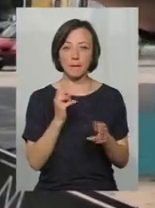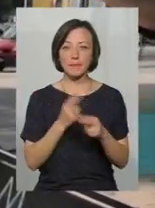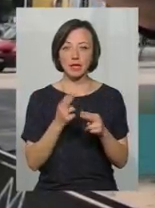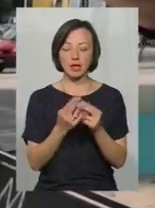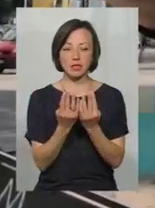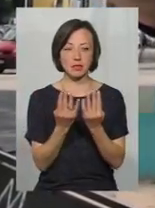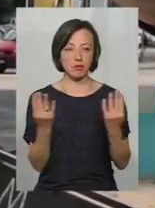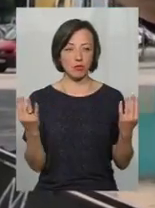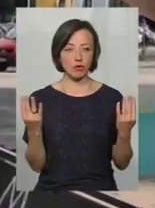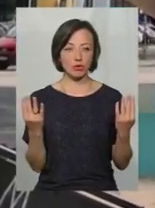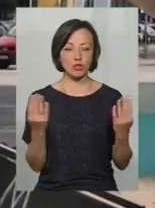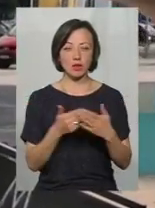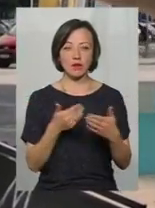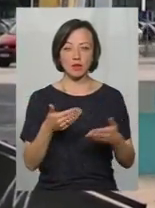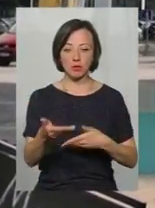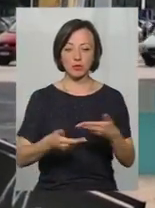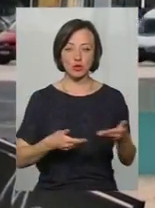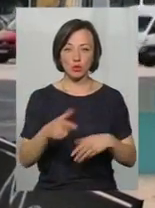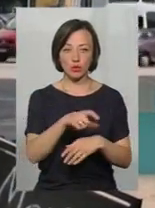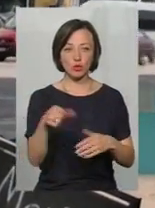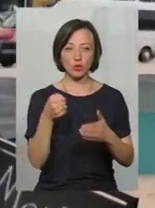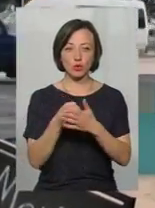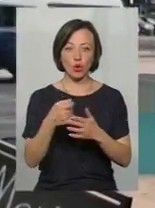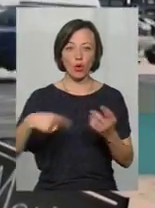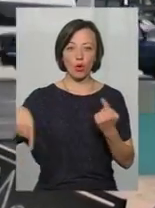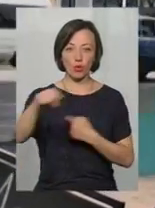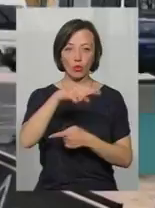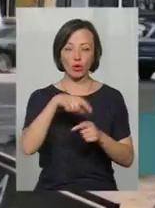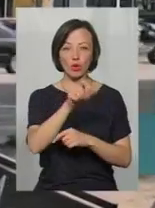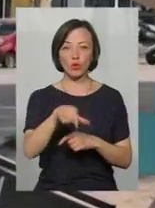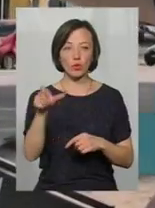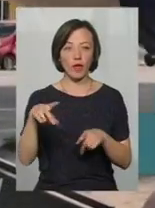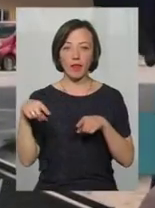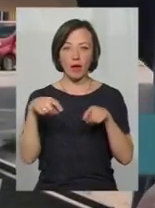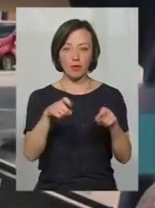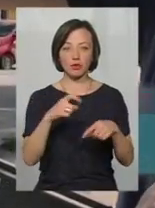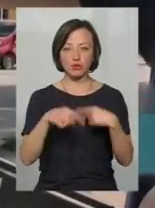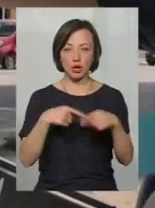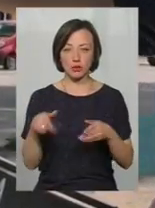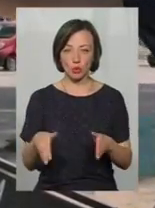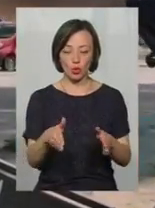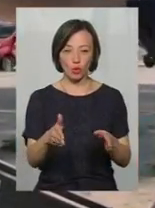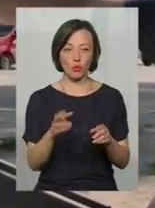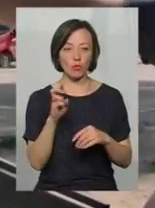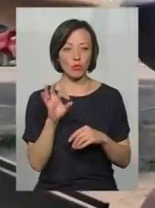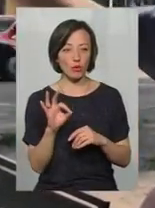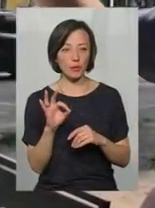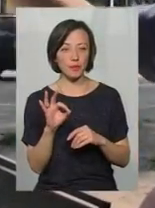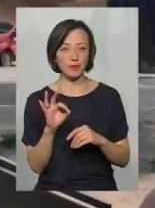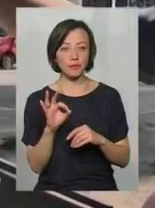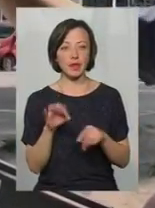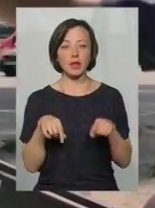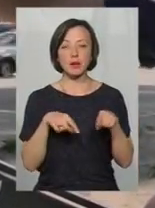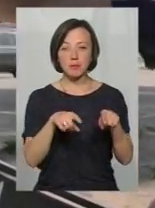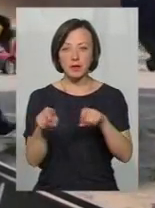заборчик від того пішохідного переходу і до самого круга. Щоб тут люди не бігали через дорогу. Тому що вони